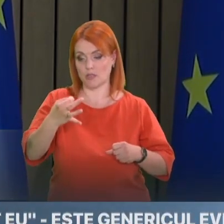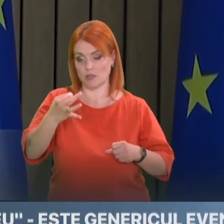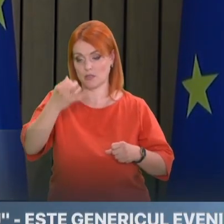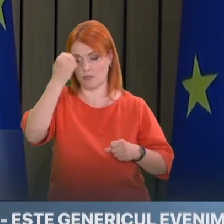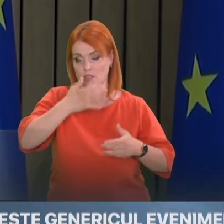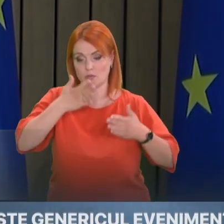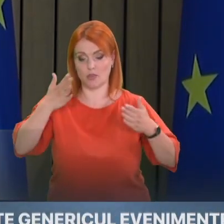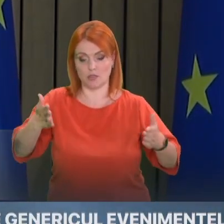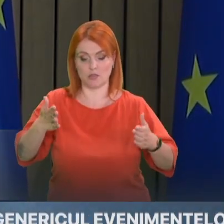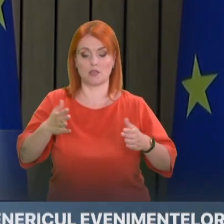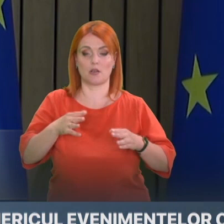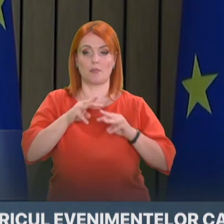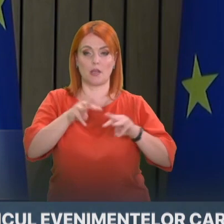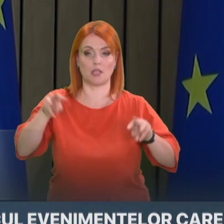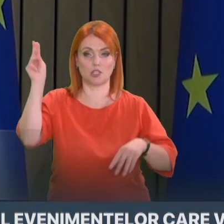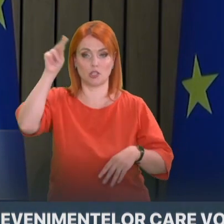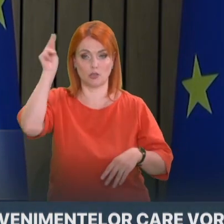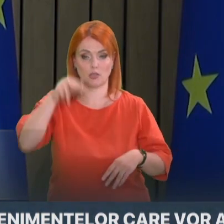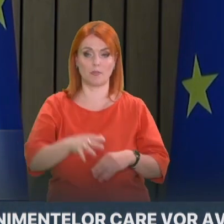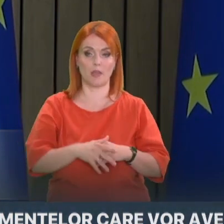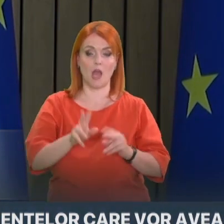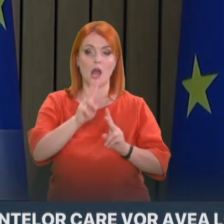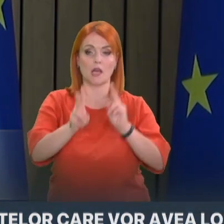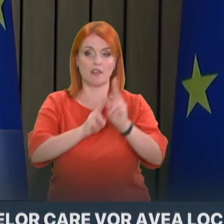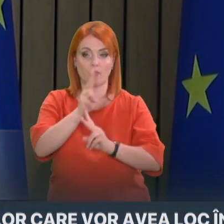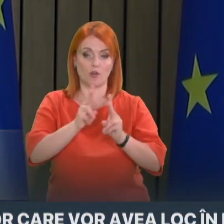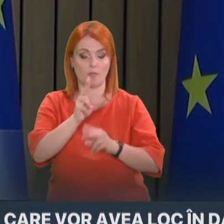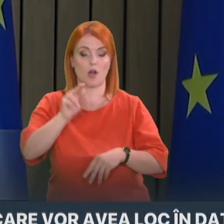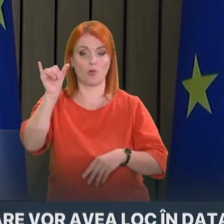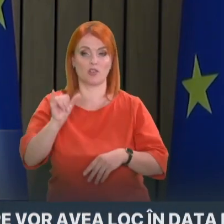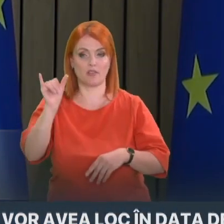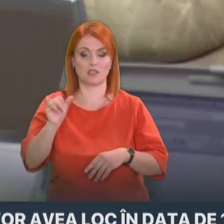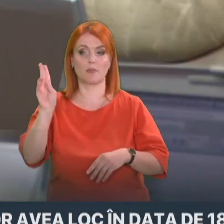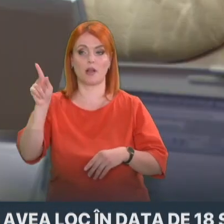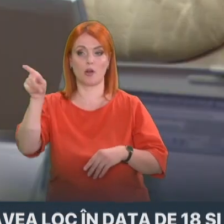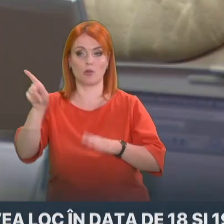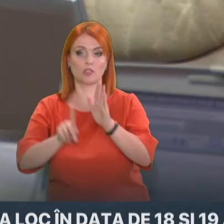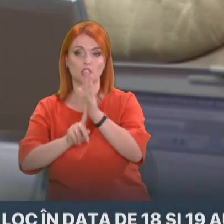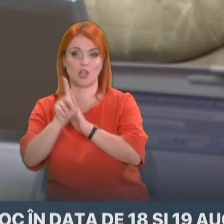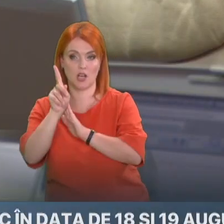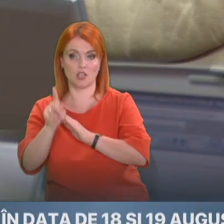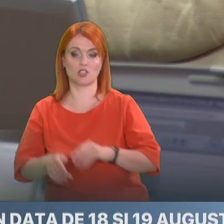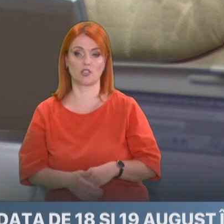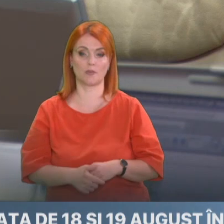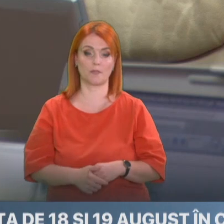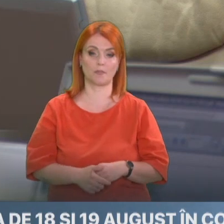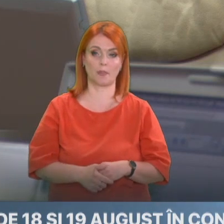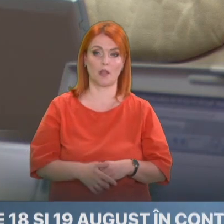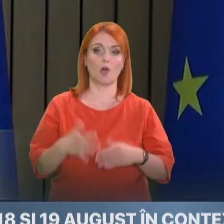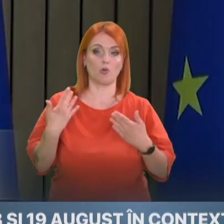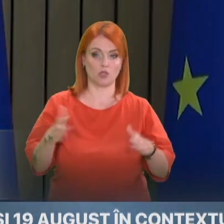Reforma universitară pe care a conceput-o ca coadă și a implementat-o domnul ministru, începe să aducă